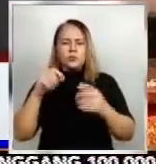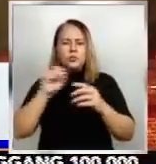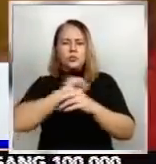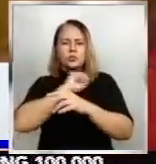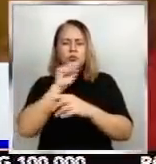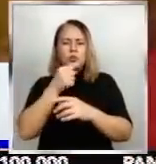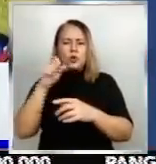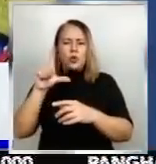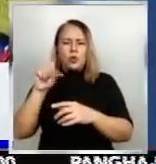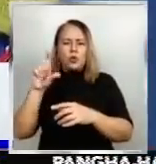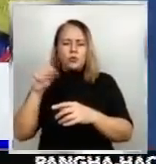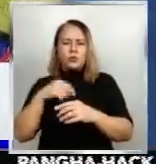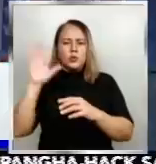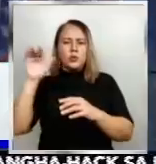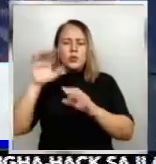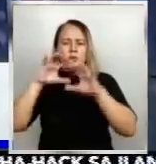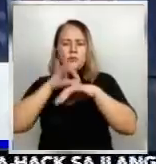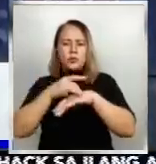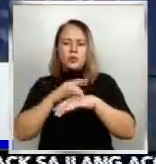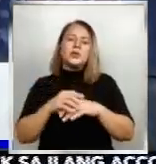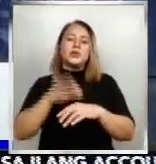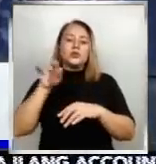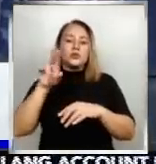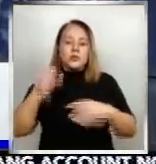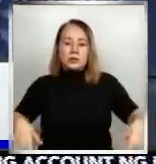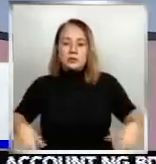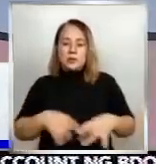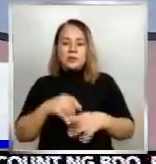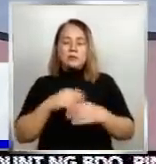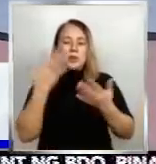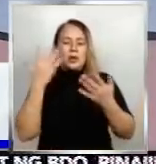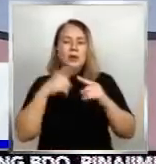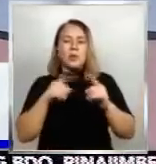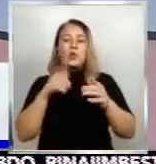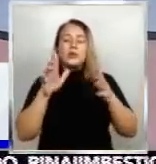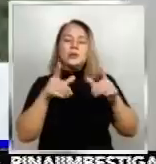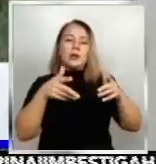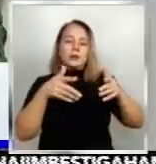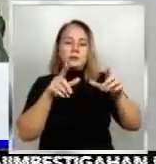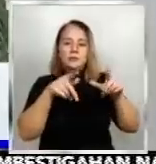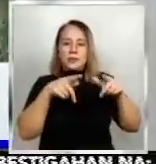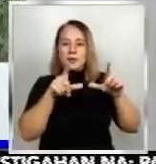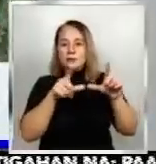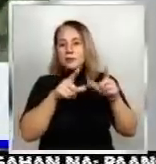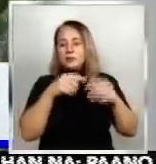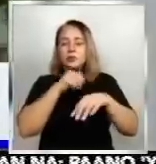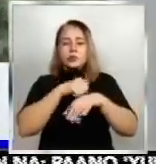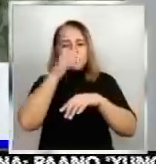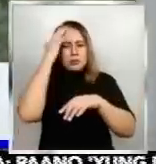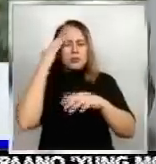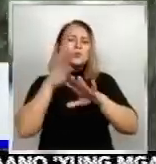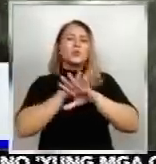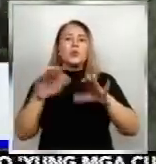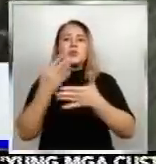Goodbye Earth, Judas Belt at Watusi. Mismo mga lisensyadong tindahan ng mga paputok ang nakikiusap. Huwag tangkiliki ng mga bawal na